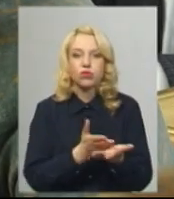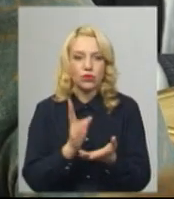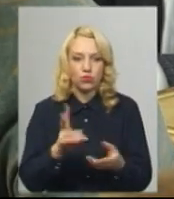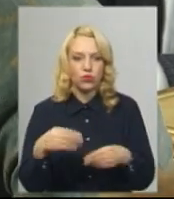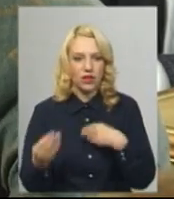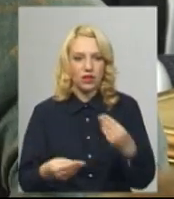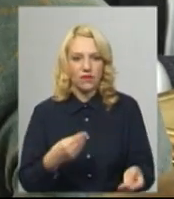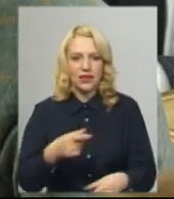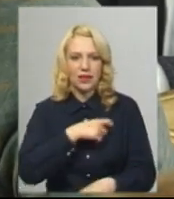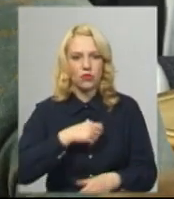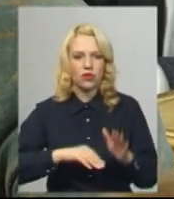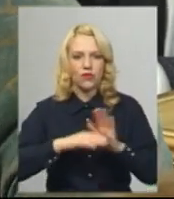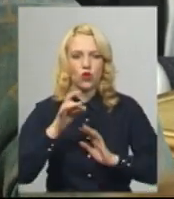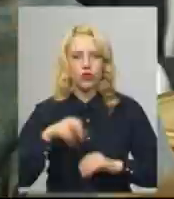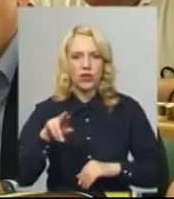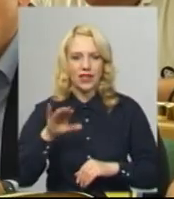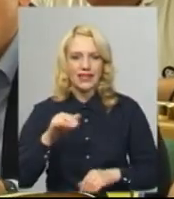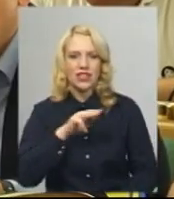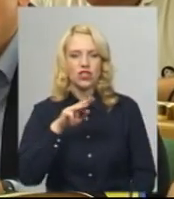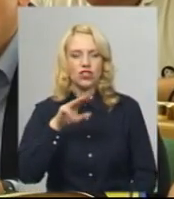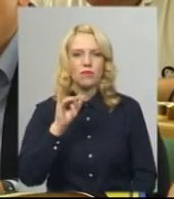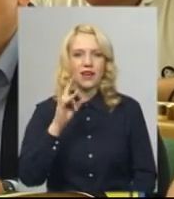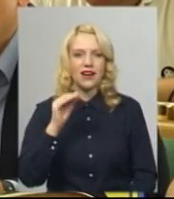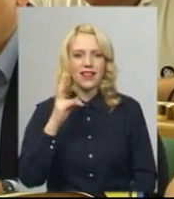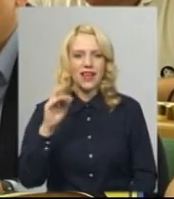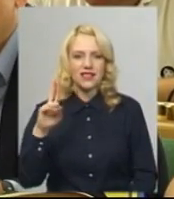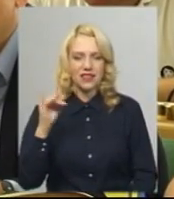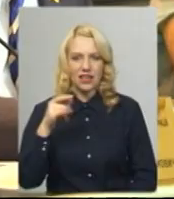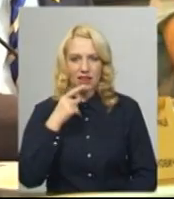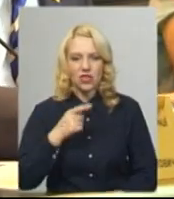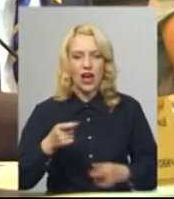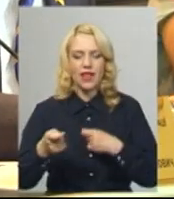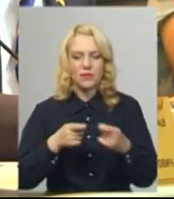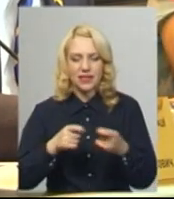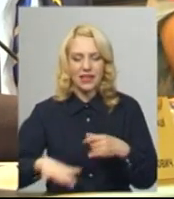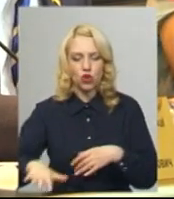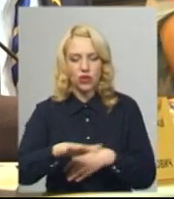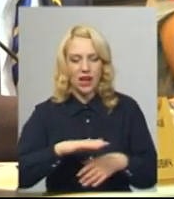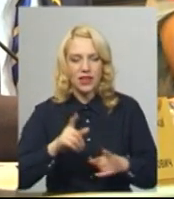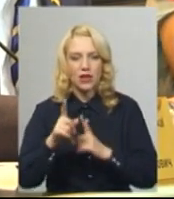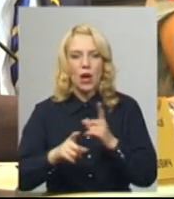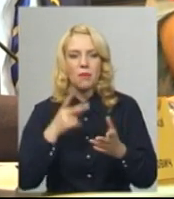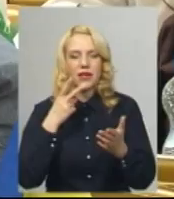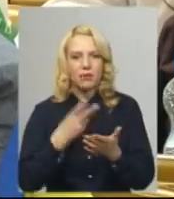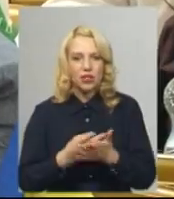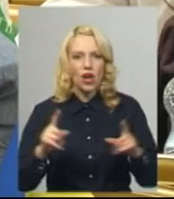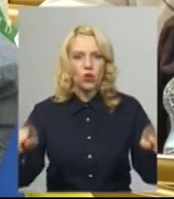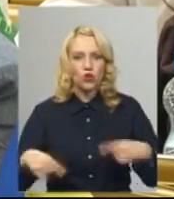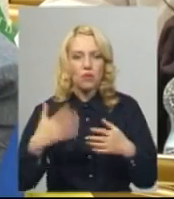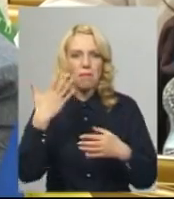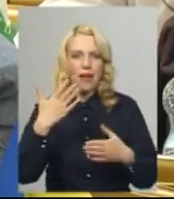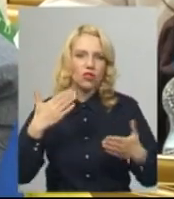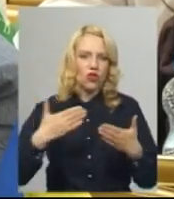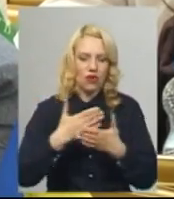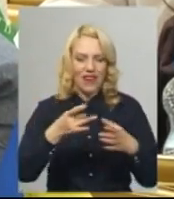Депутат Верховної ради Олексій Жмиринецький каже, хоч адміністративно-територіальна реформація, передбачає утворення п'яти районів на Хмельниччині,